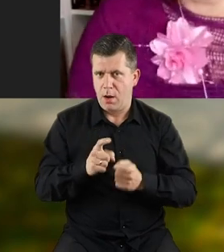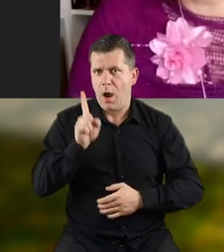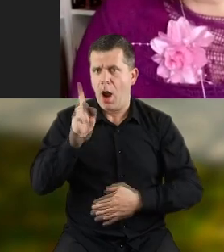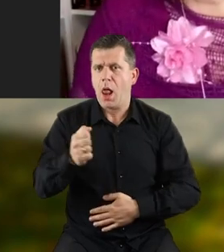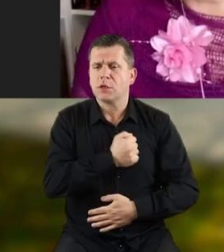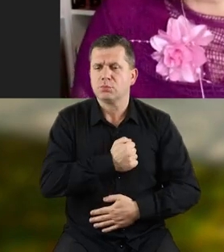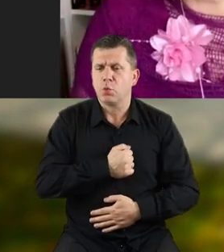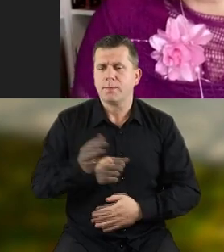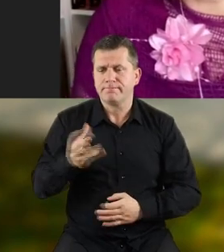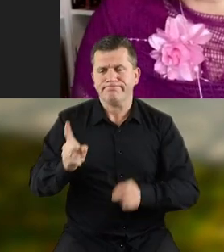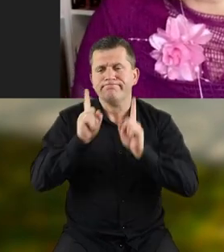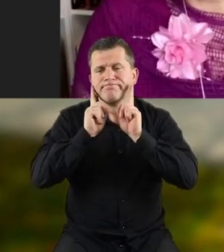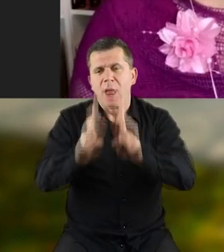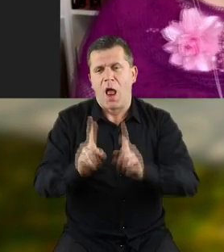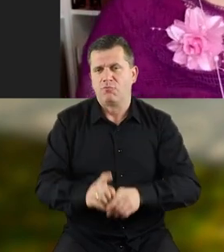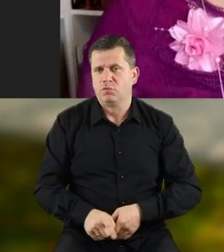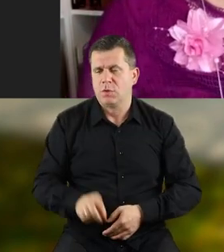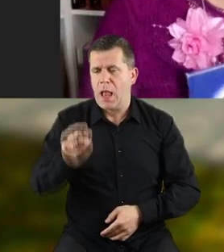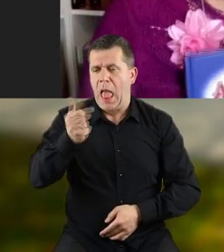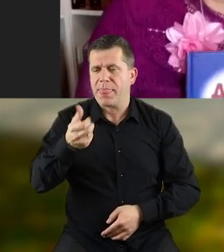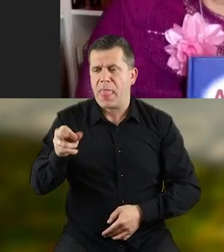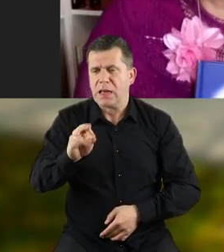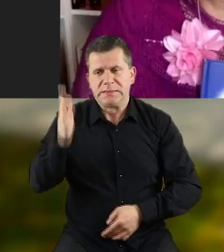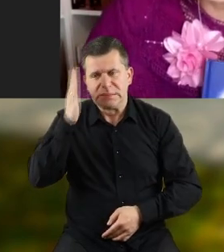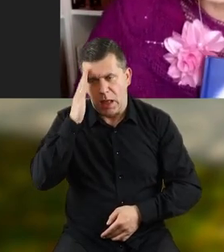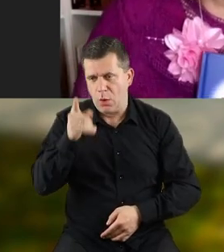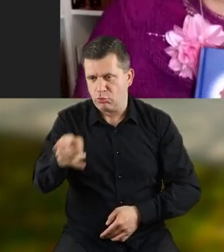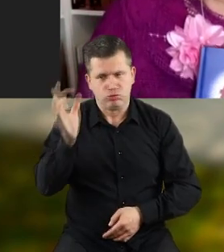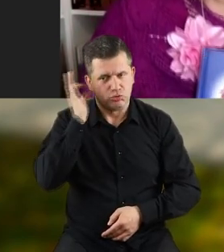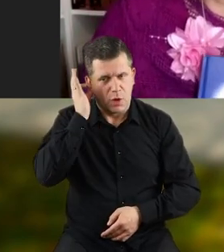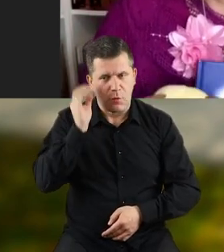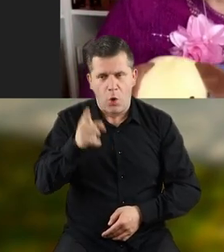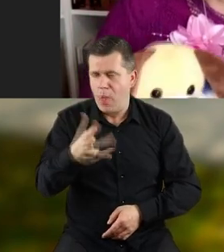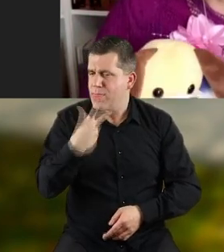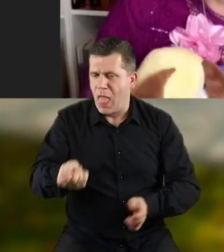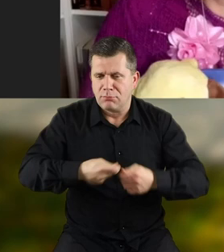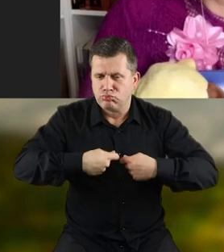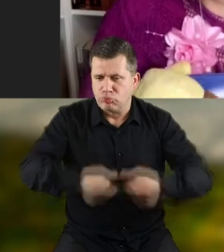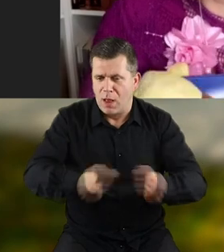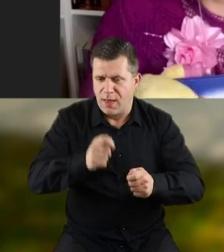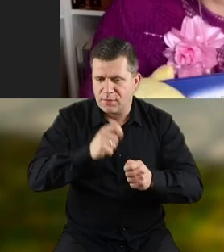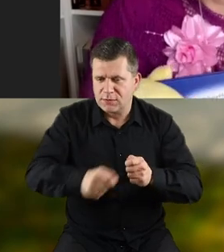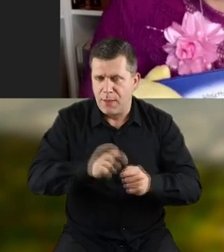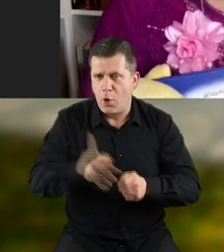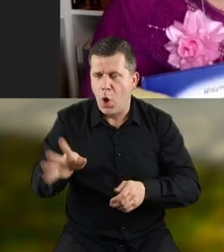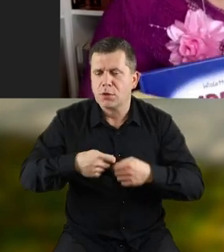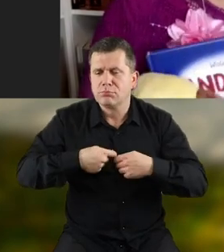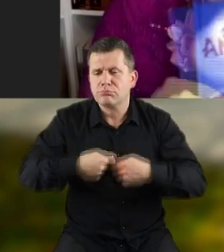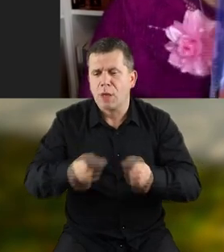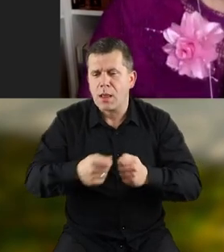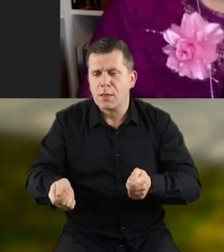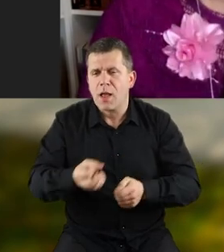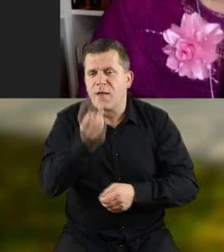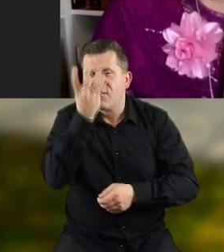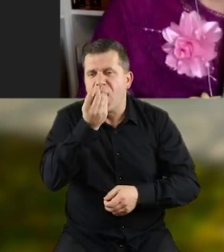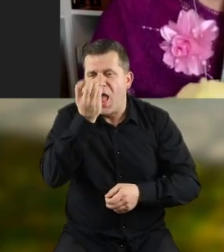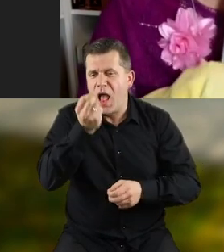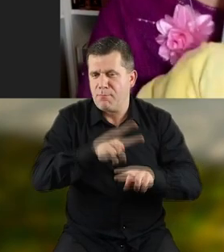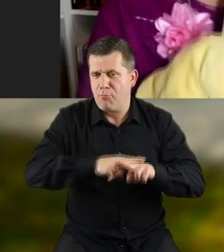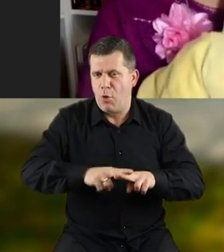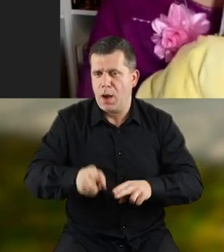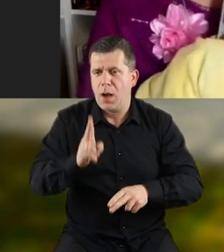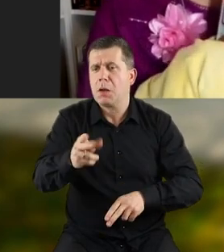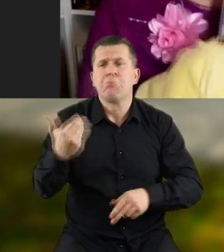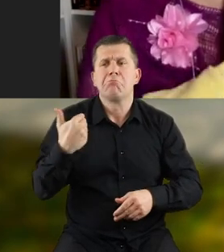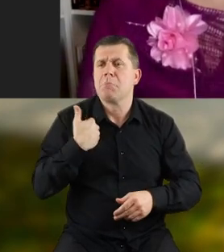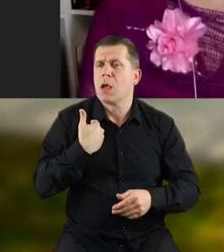ale tym bardziej smutna, że prawdziwa. Andersen znał tę dziewczynkę, a ona nie sprzedawała zapałek, sprzedawała polne kwiatki.